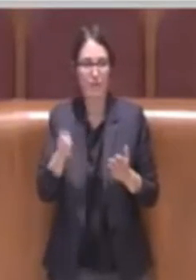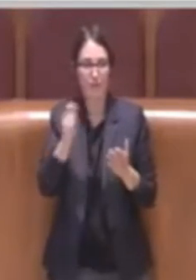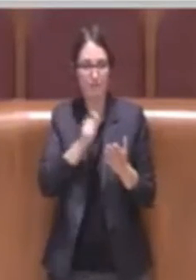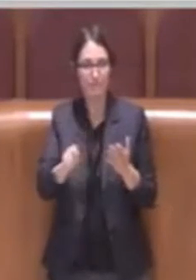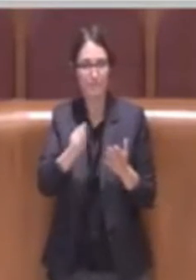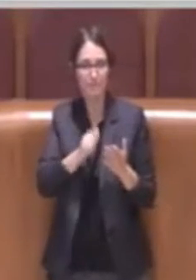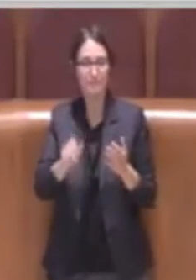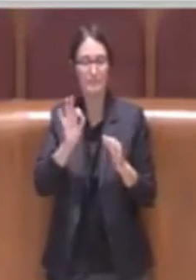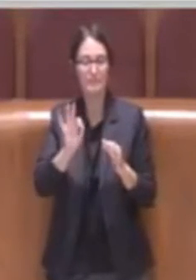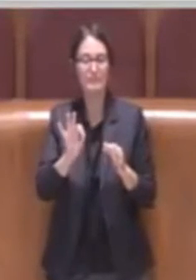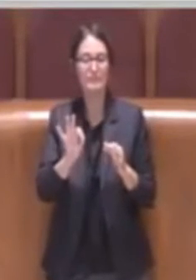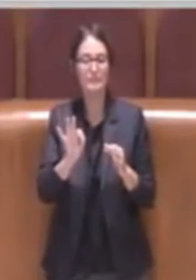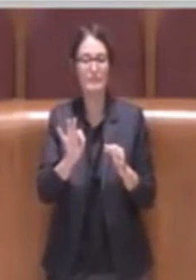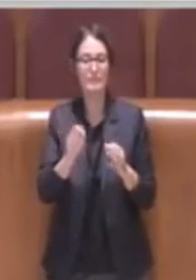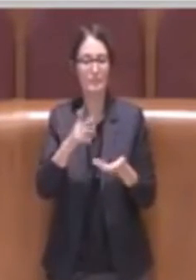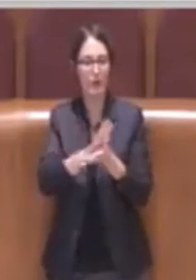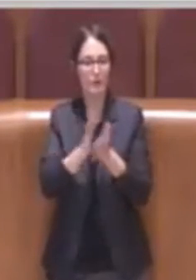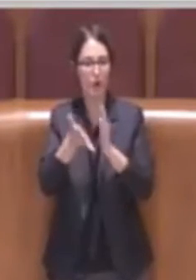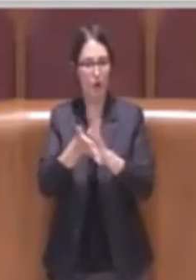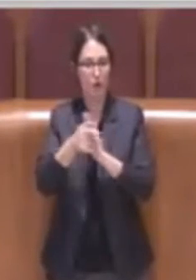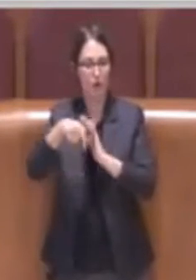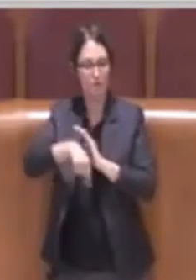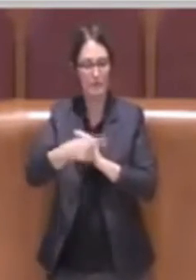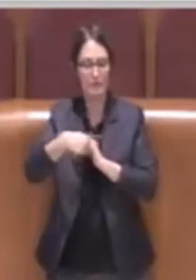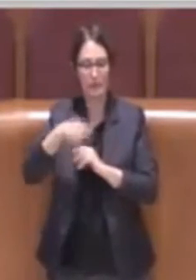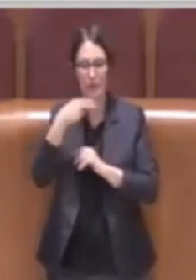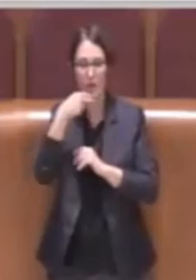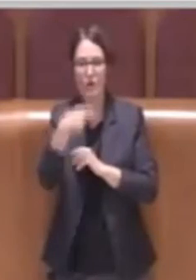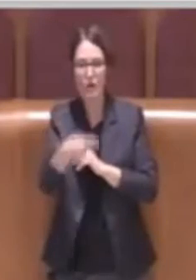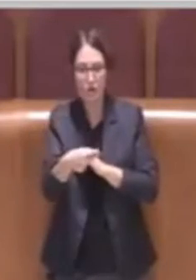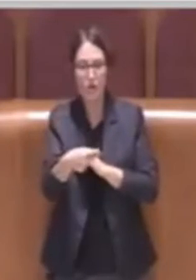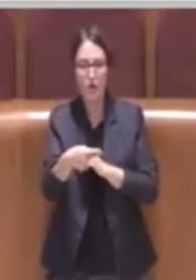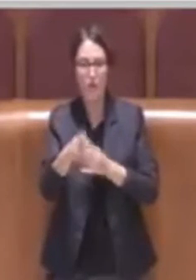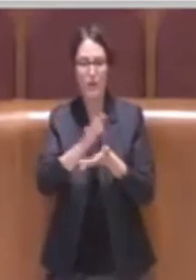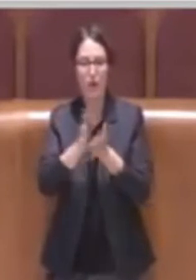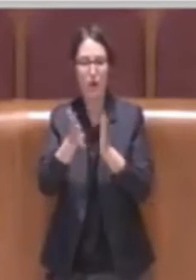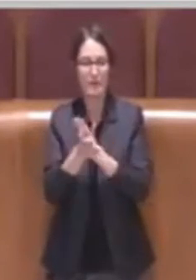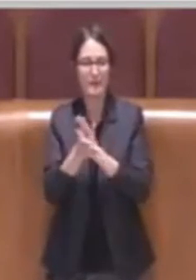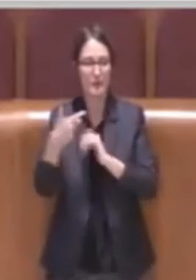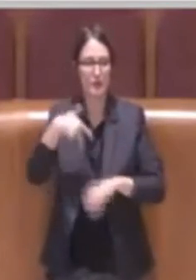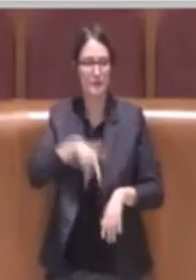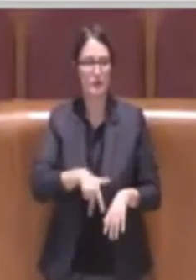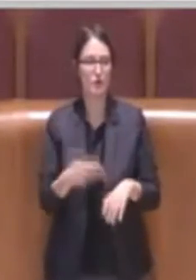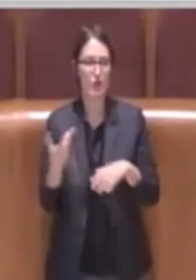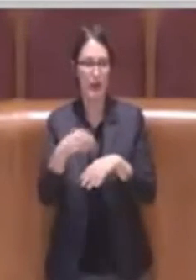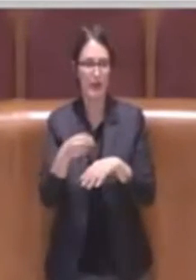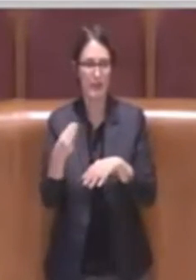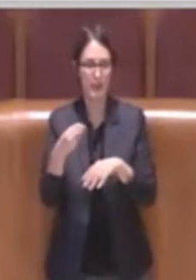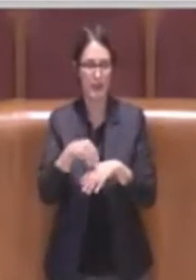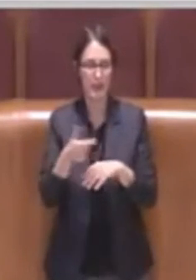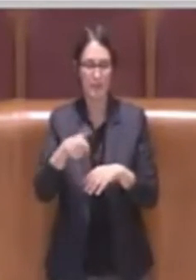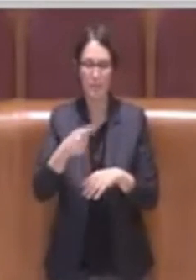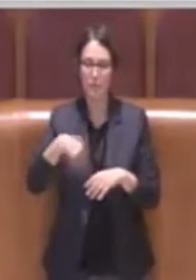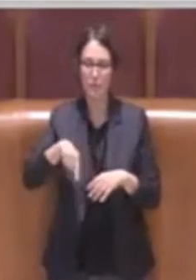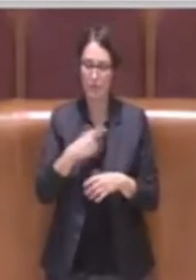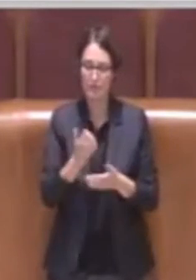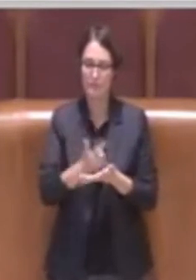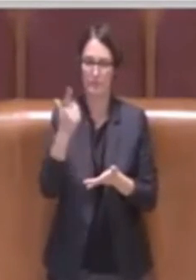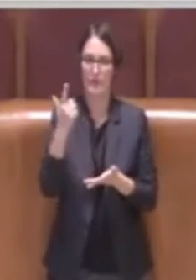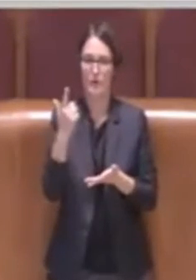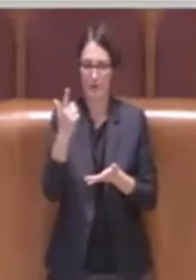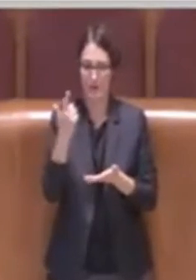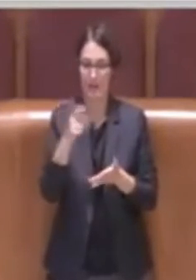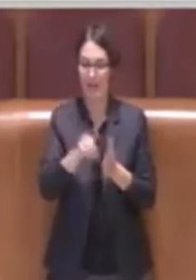'interno di questa convenzione che abbiamo chiamato appunto convenzione sociale integrativa perché noi è importante, era importante con questa